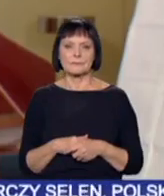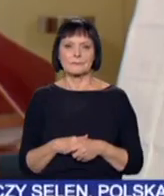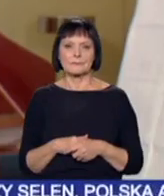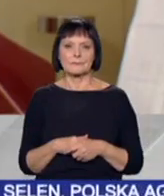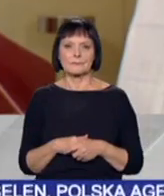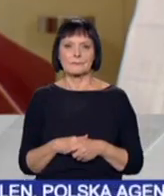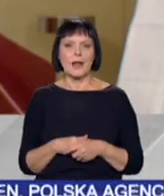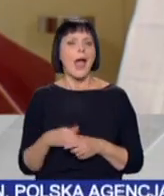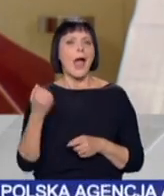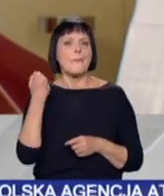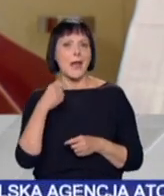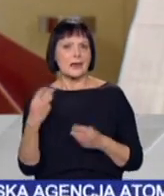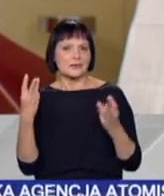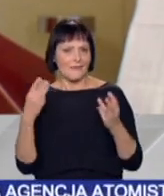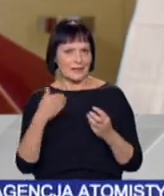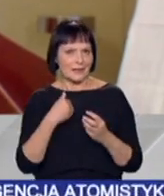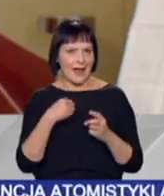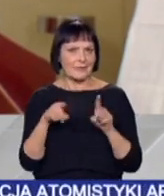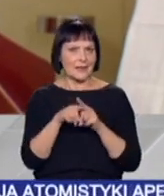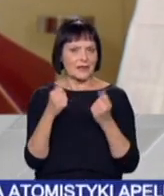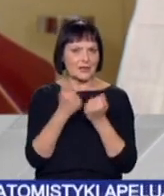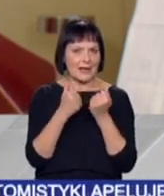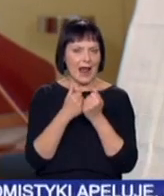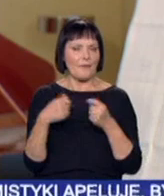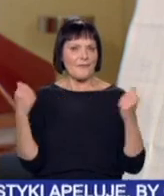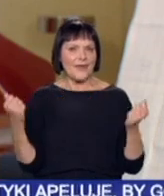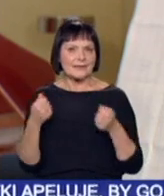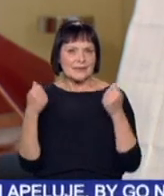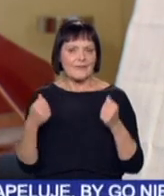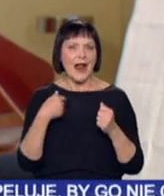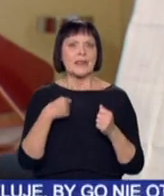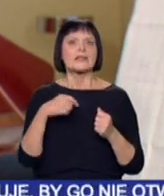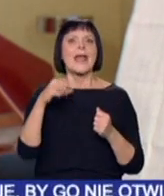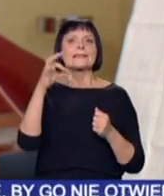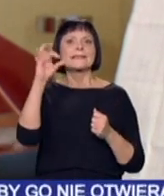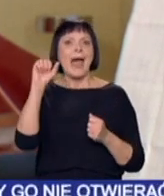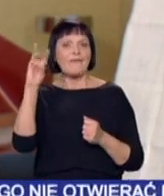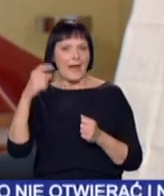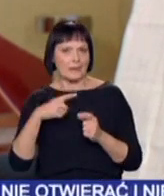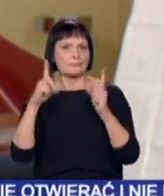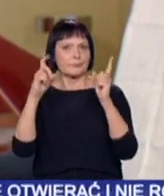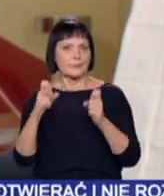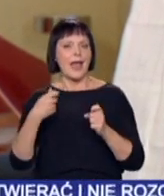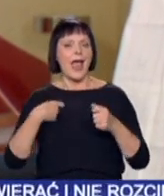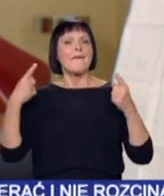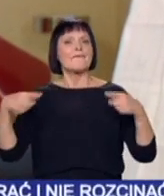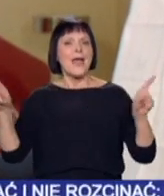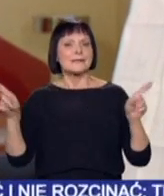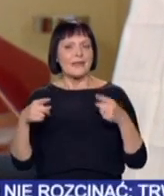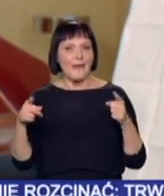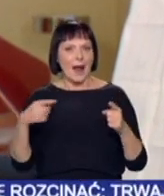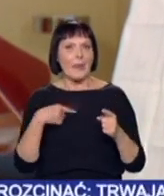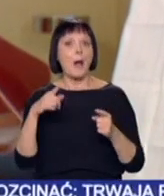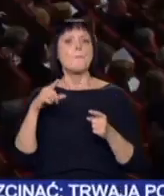To bardzo ważne dla mnie oraz dla Krakowa i festiwalu, że właśnie Jordi Saval rozpoczął festiwal wykonaniem pasji Bacha.